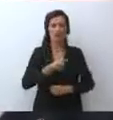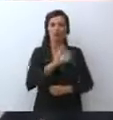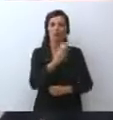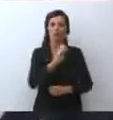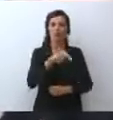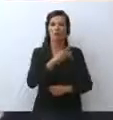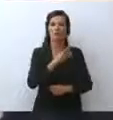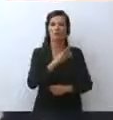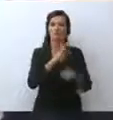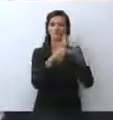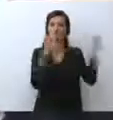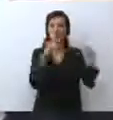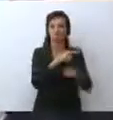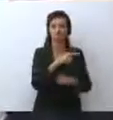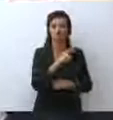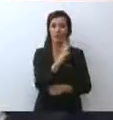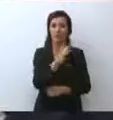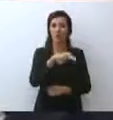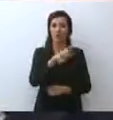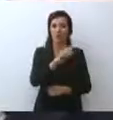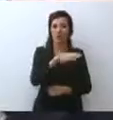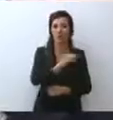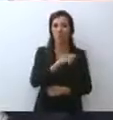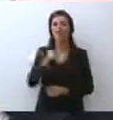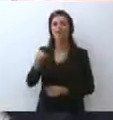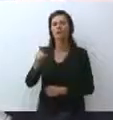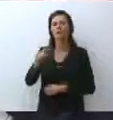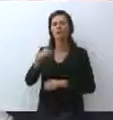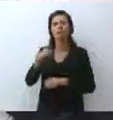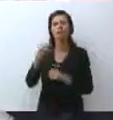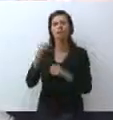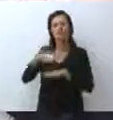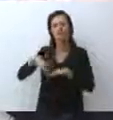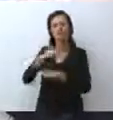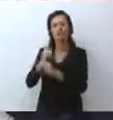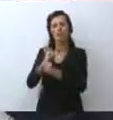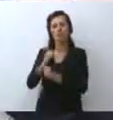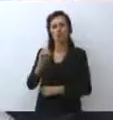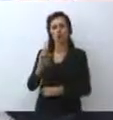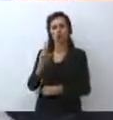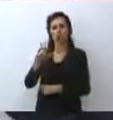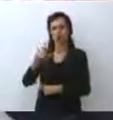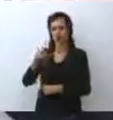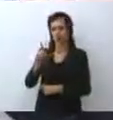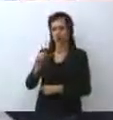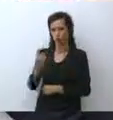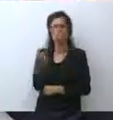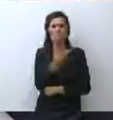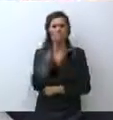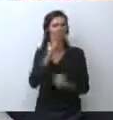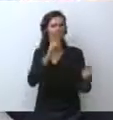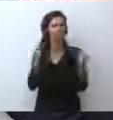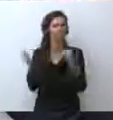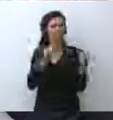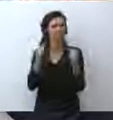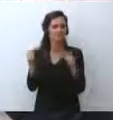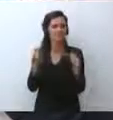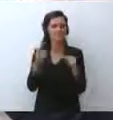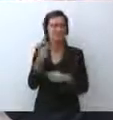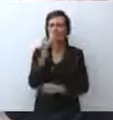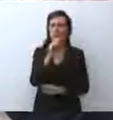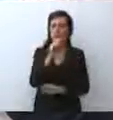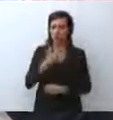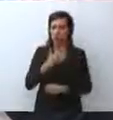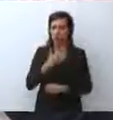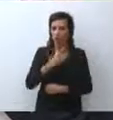Carlo Bonomi, e il Ministro del Lavoro, Andrea Orlando. Innanzitutto se c'è in programma un incontro, magari con entrambi,